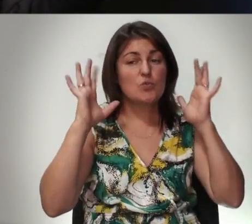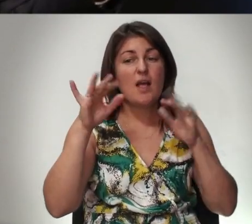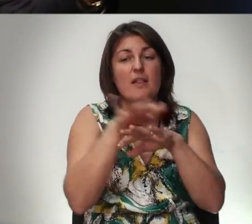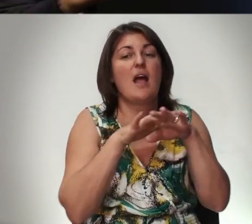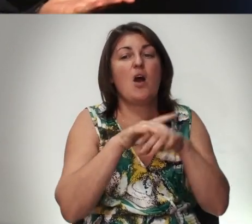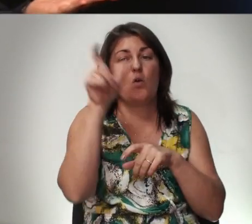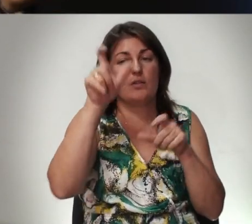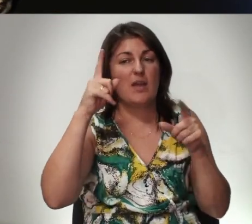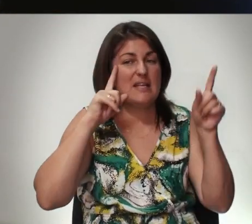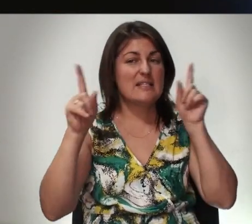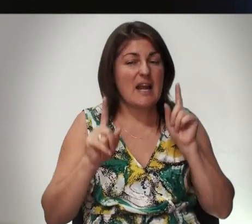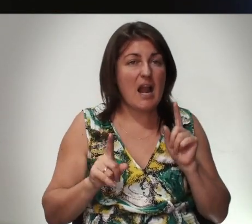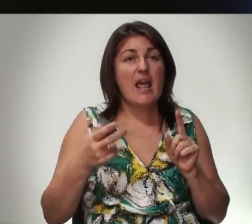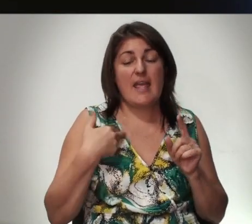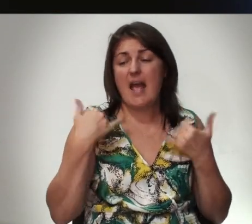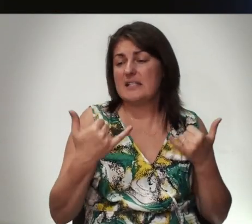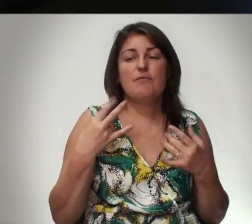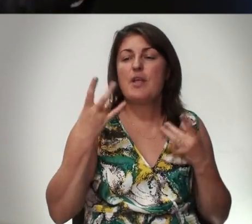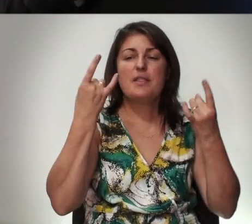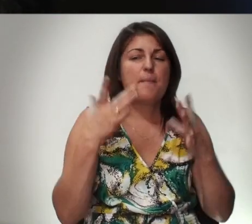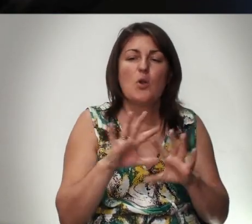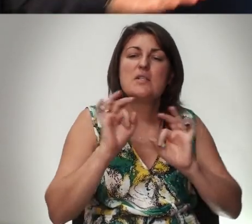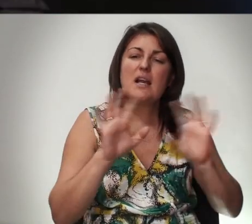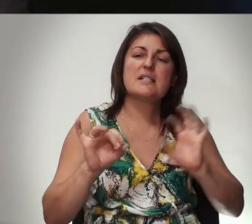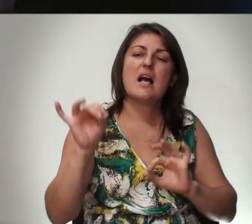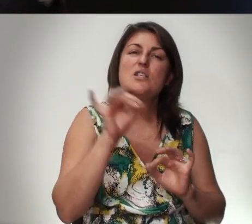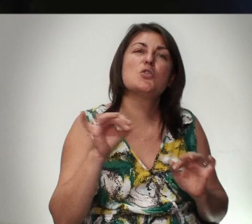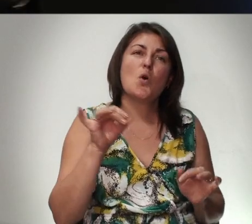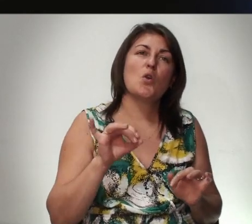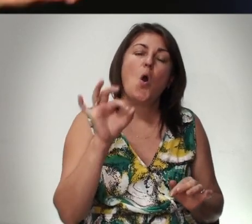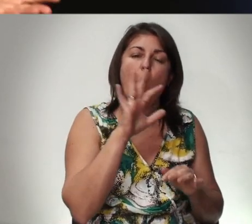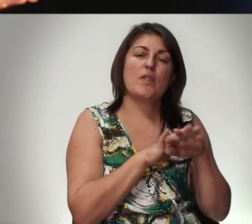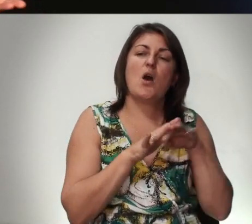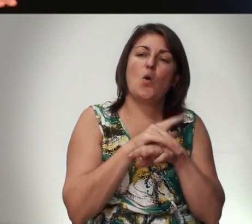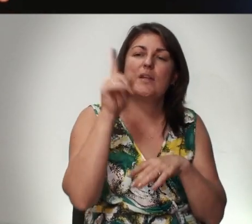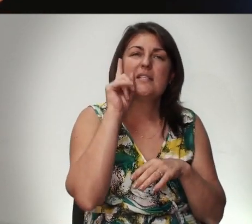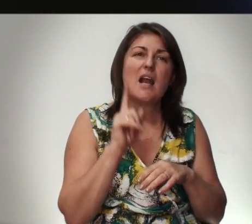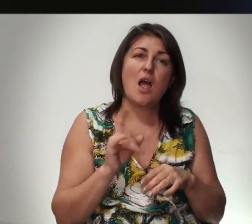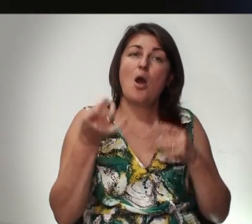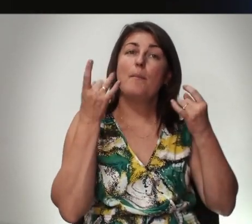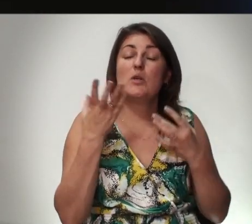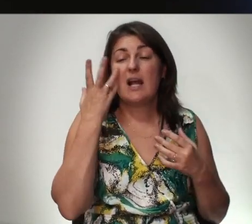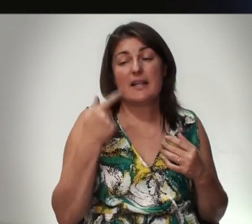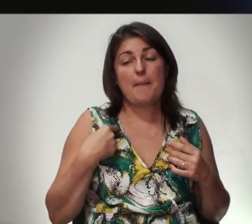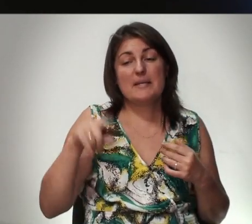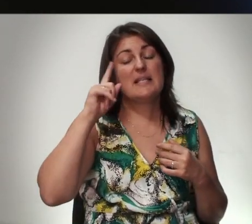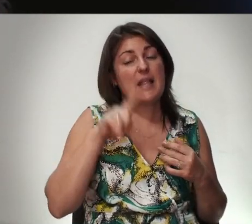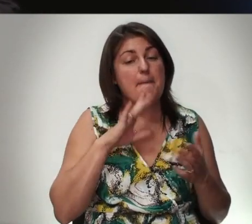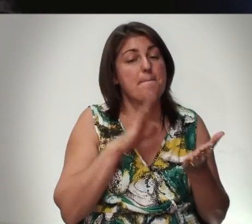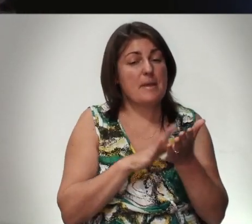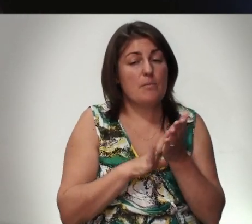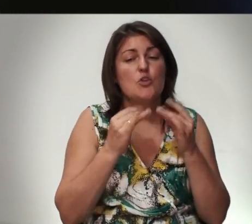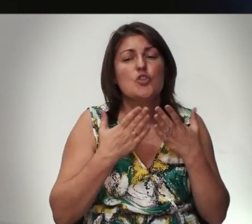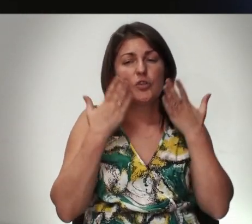с народом Израильским Я сегодня Не просто рассказываю Историю О народе Израильским Просто Когда мы знаем Библию И